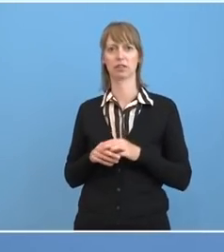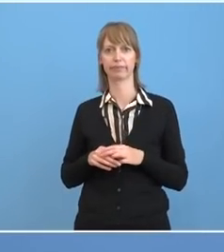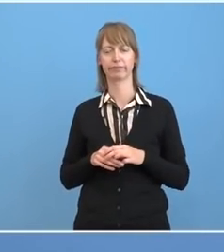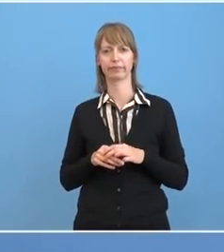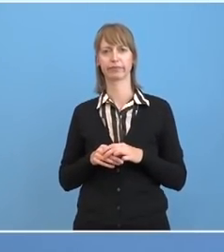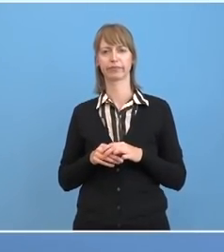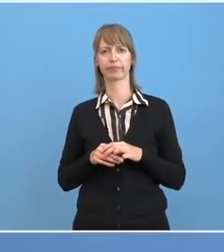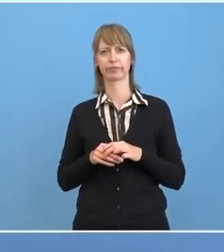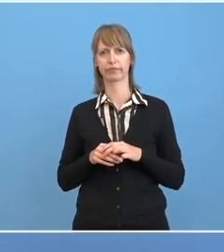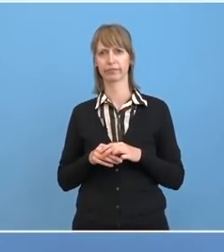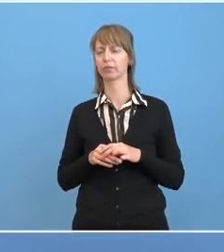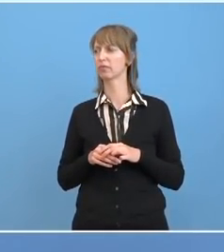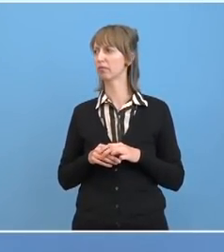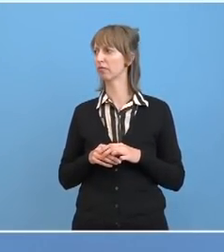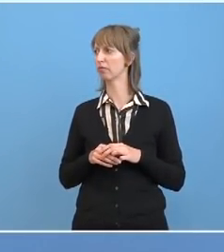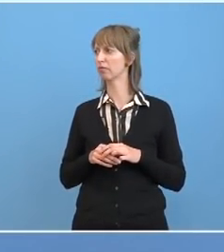Dann bin ich bei Herrn Gaviles.